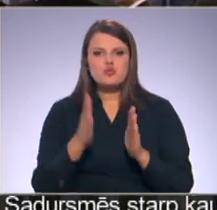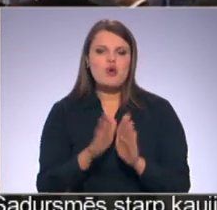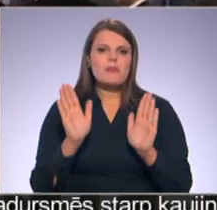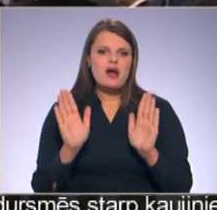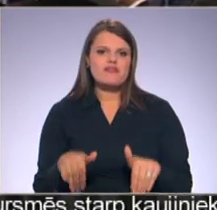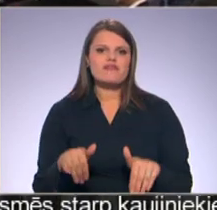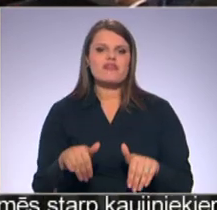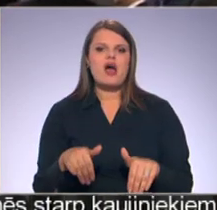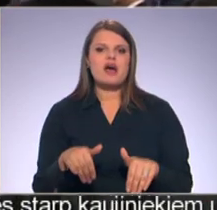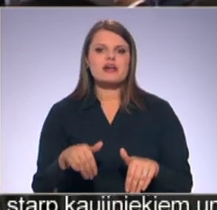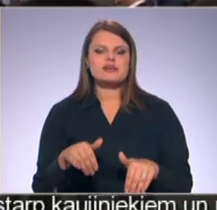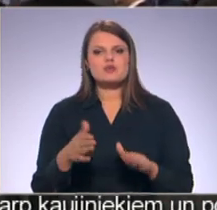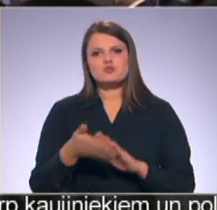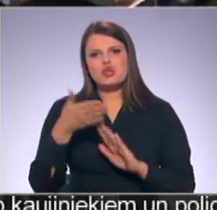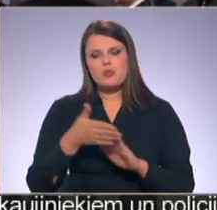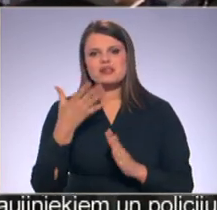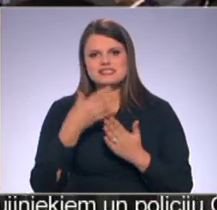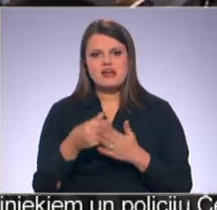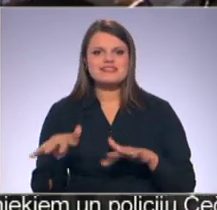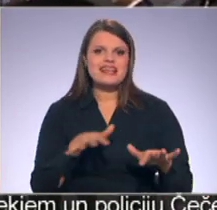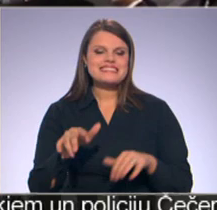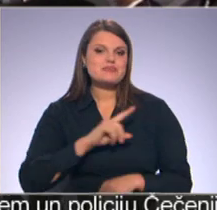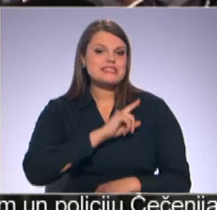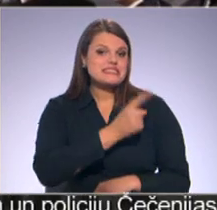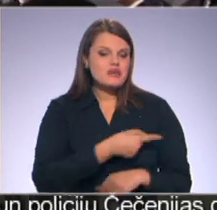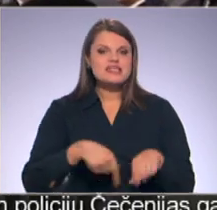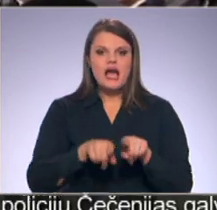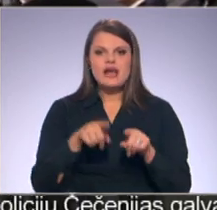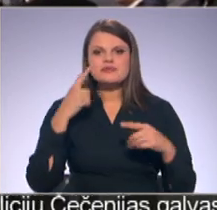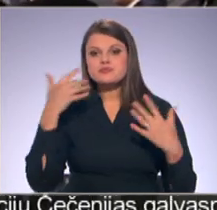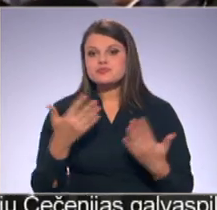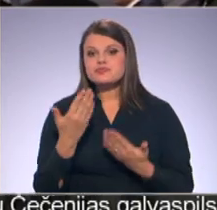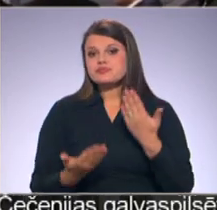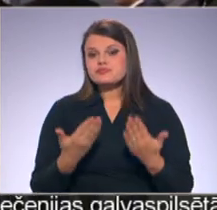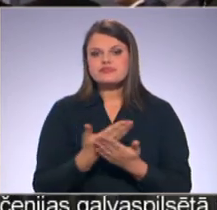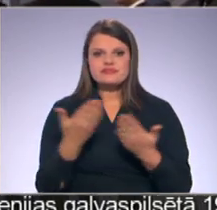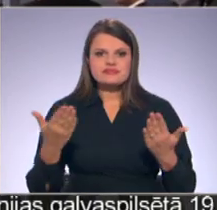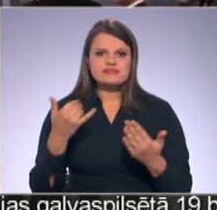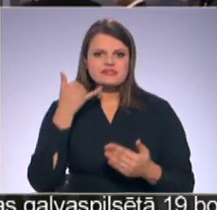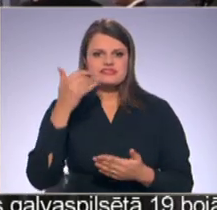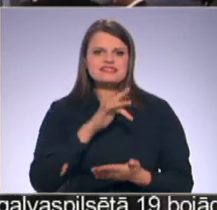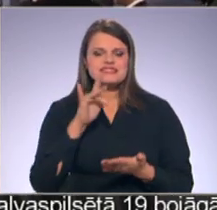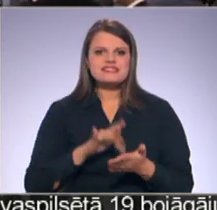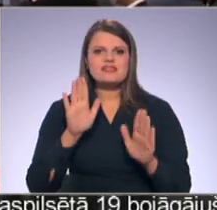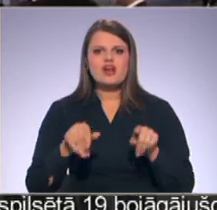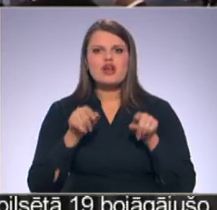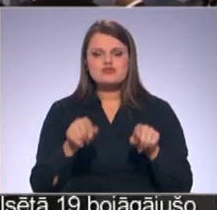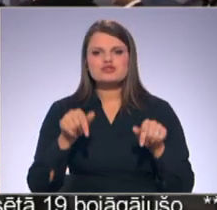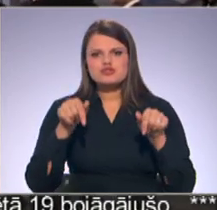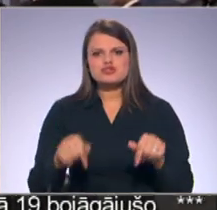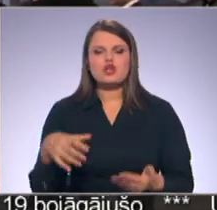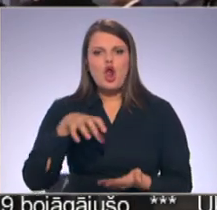reaģēšanas spējas uzlabotos. Domājam arī par to, ka varbūt kādu zvanu centri varētu būt tie, kas varētu šeit